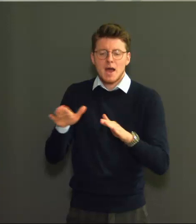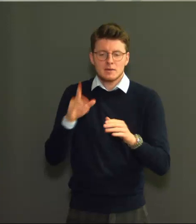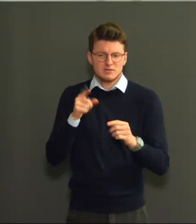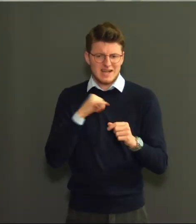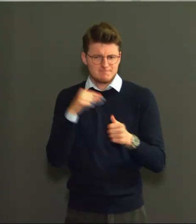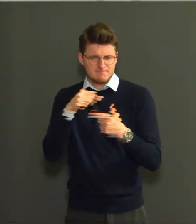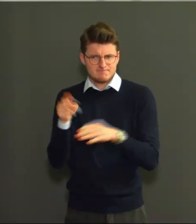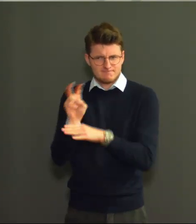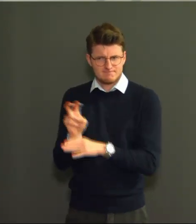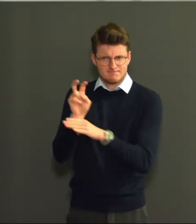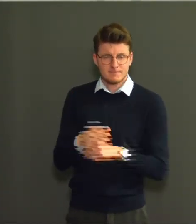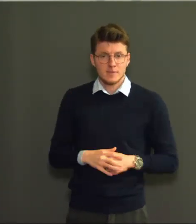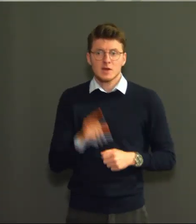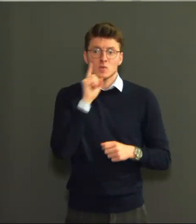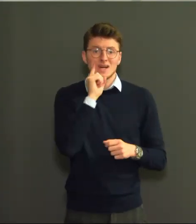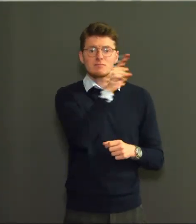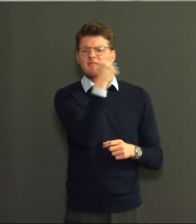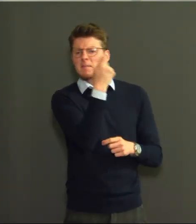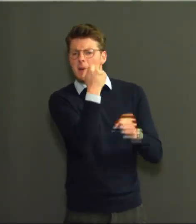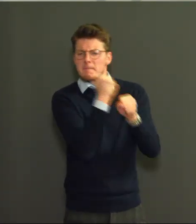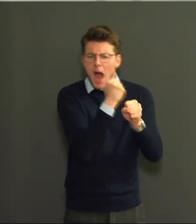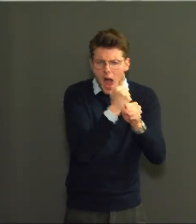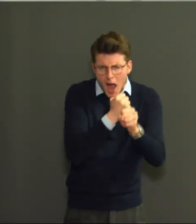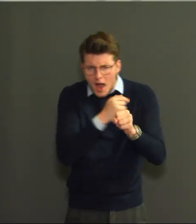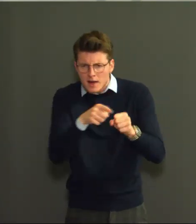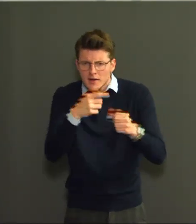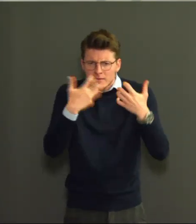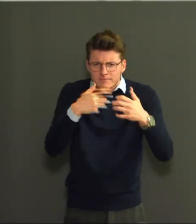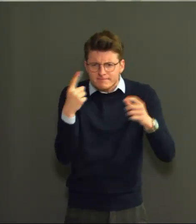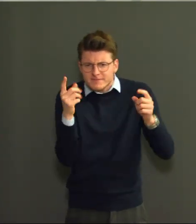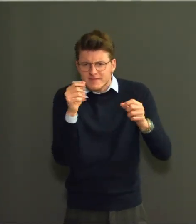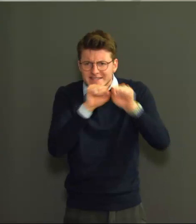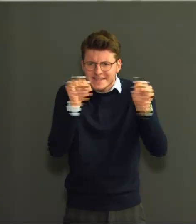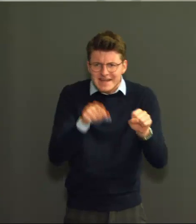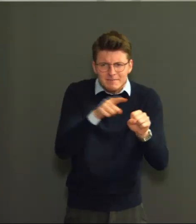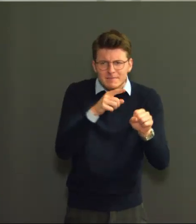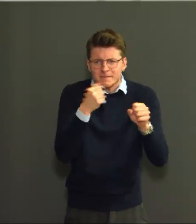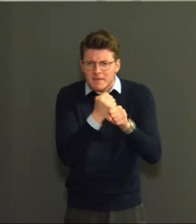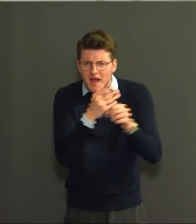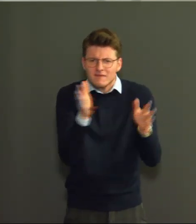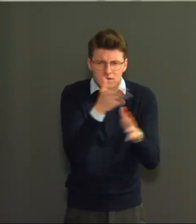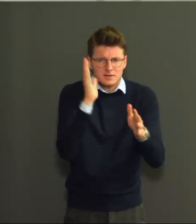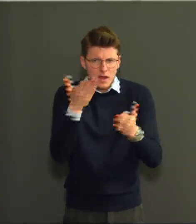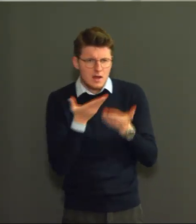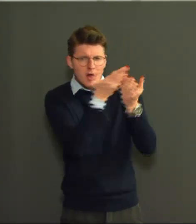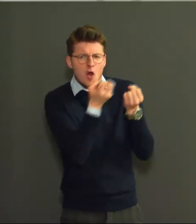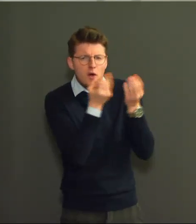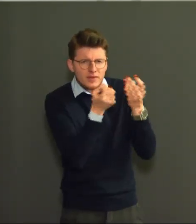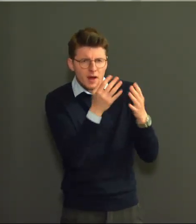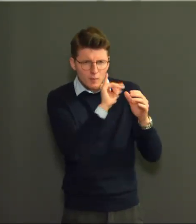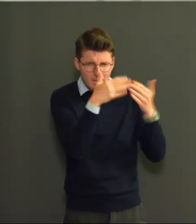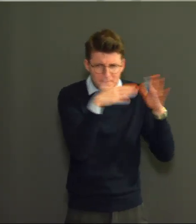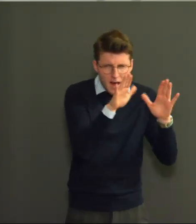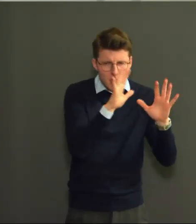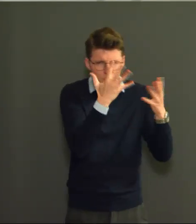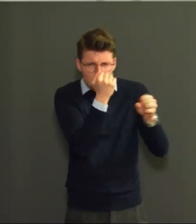aankopen. Als fabrikanten boodschappen willen communiceren over de doeltreffendheid en ongevaarlijkheid van hun